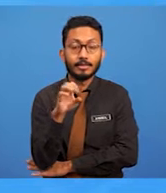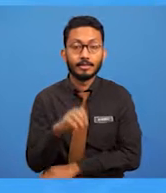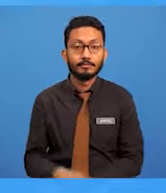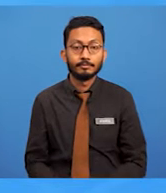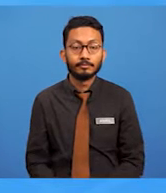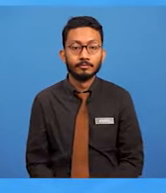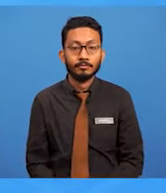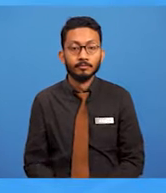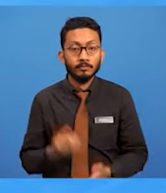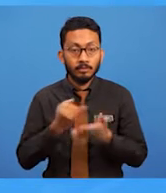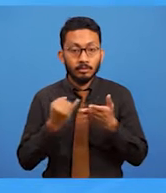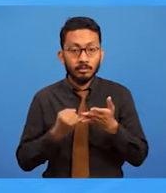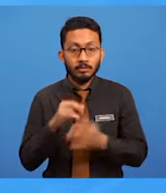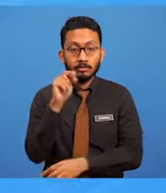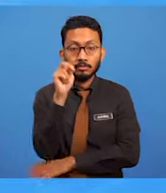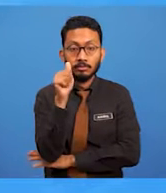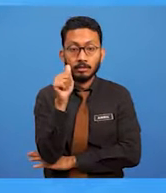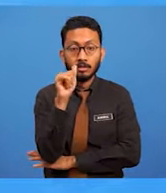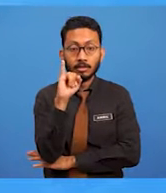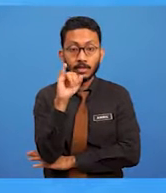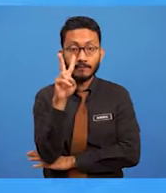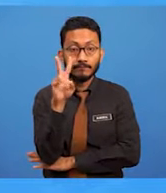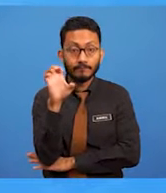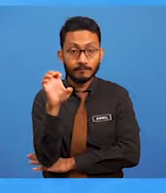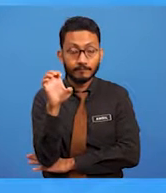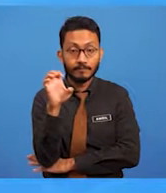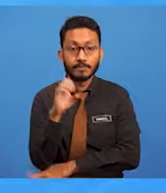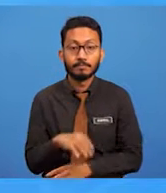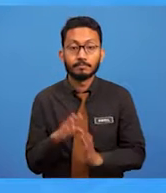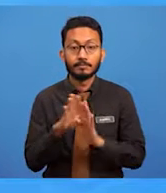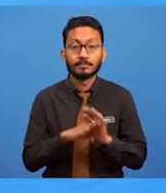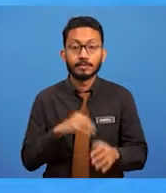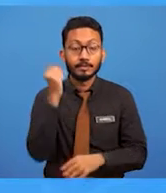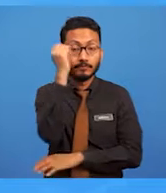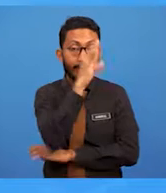Lukisan naif adalah seni bersifat lukisan kanak-kanak